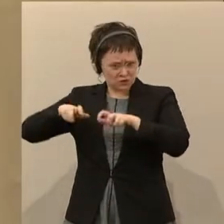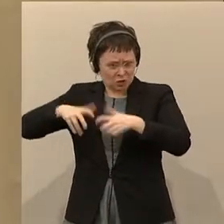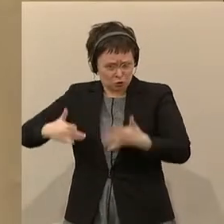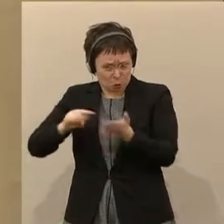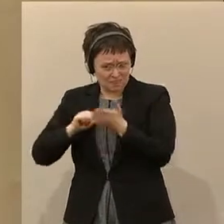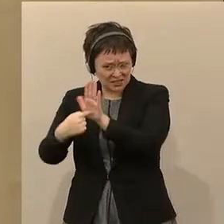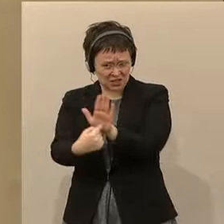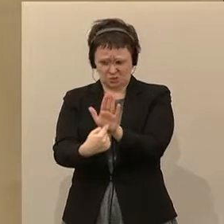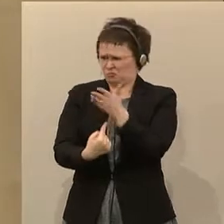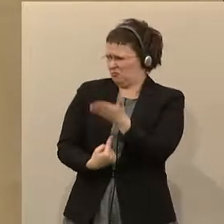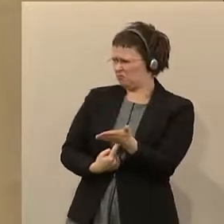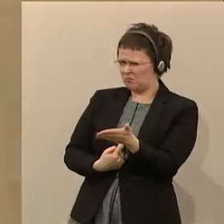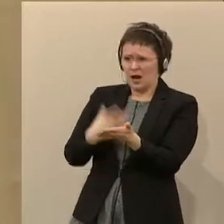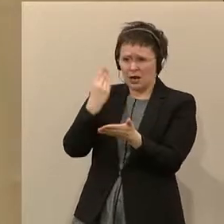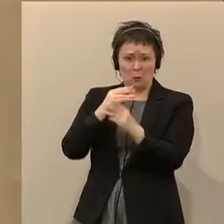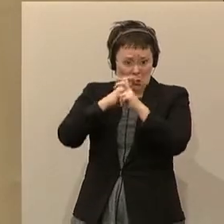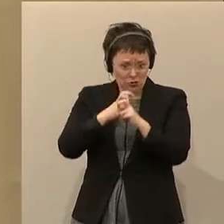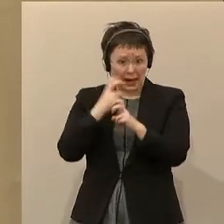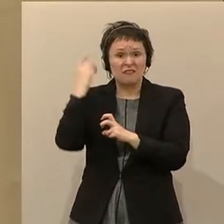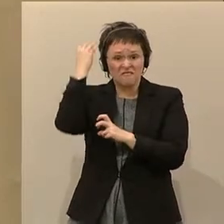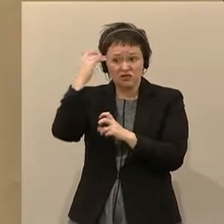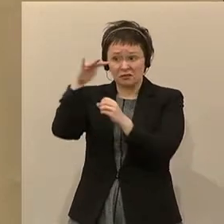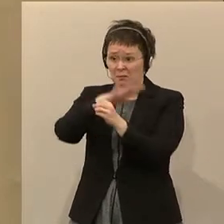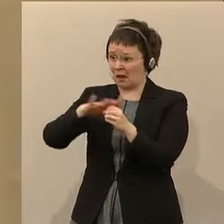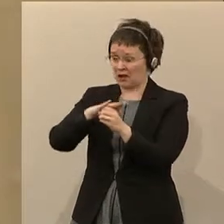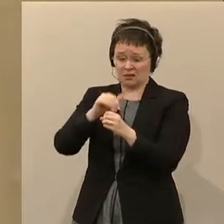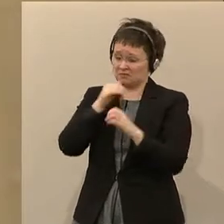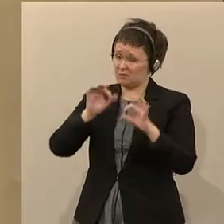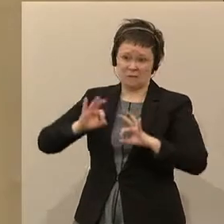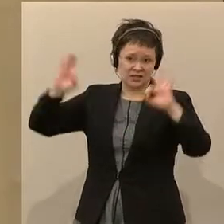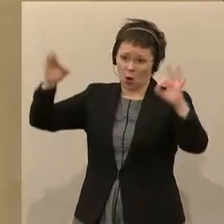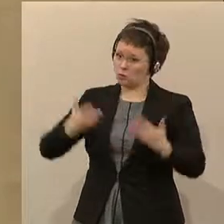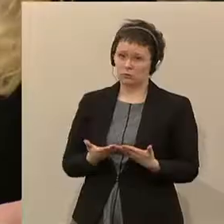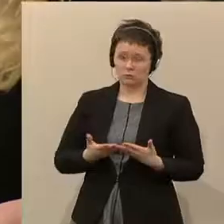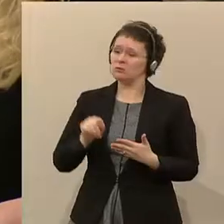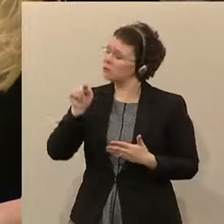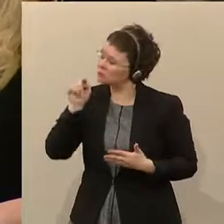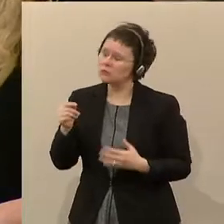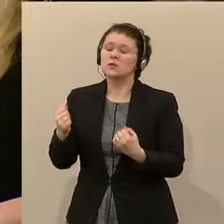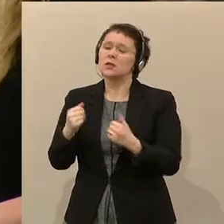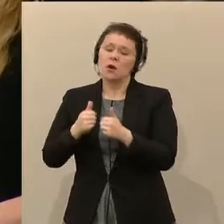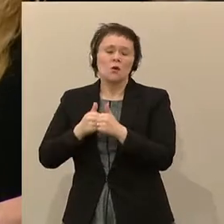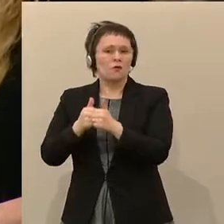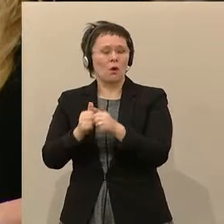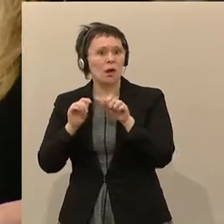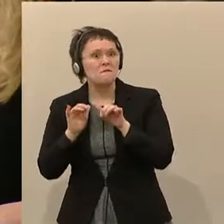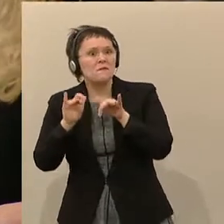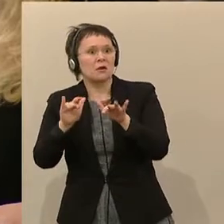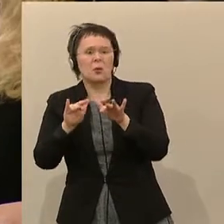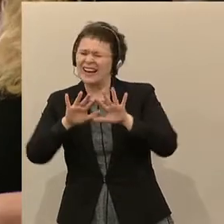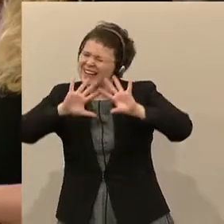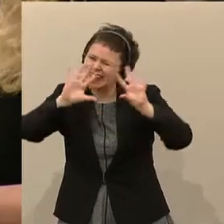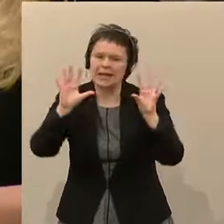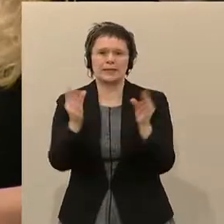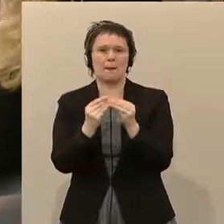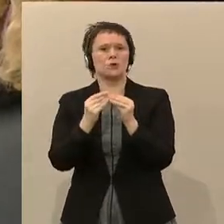Österreich keine Verbesserung bescheren. Sie werden Auswirkungen auf das gesamte universitäre Bildungssystem